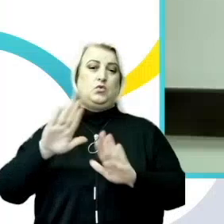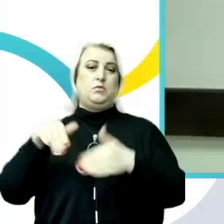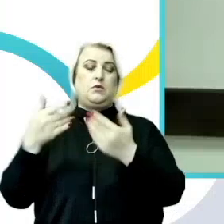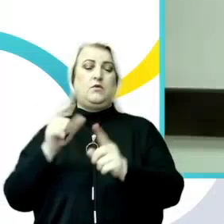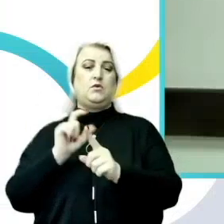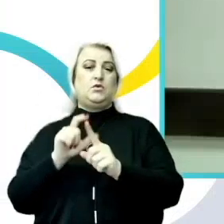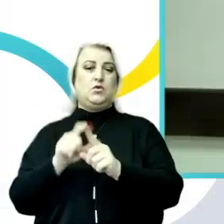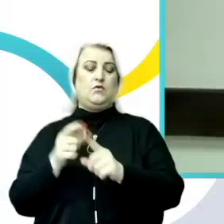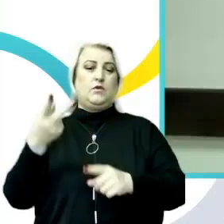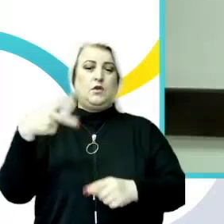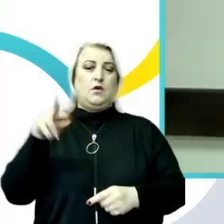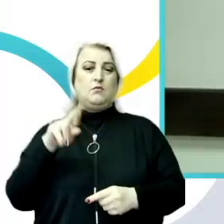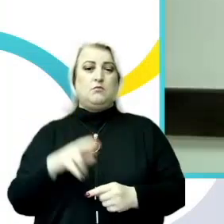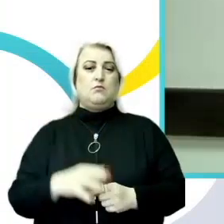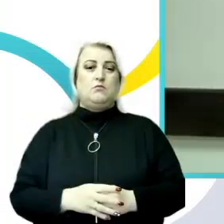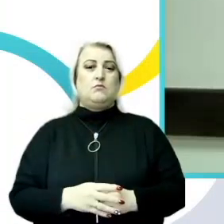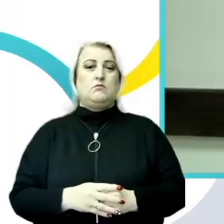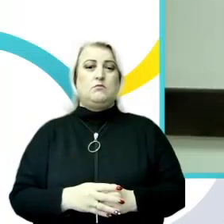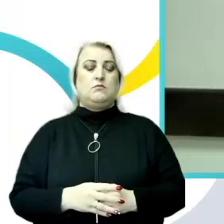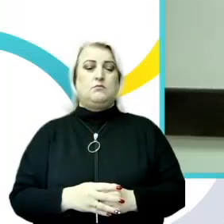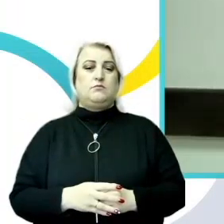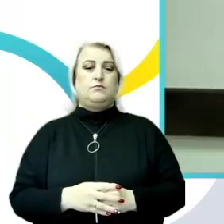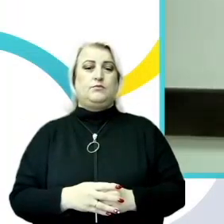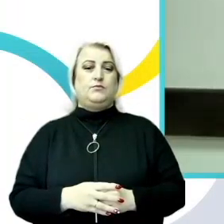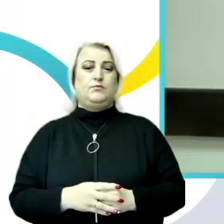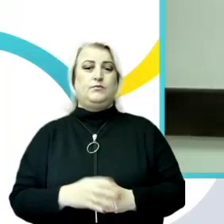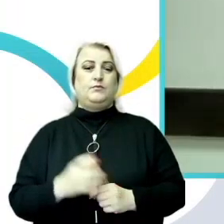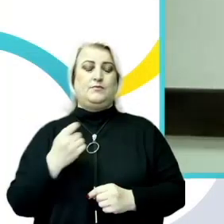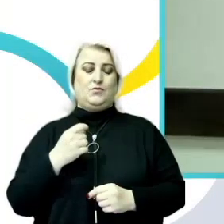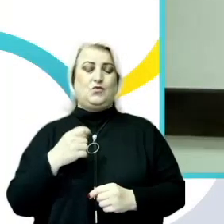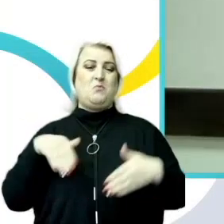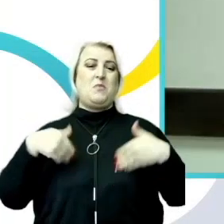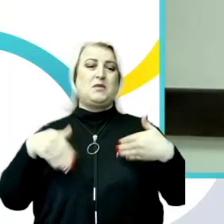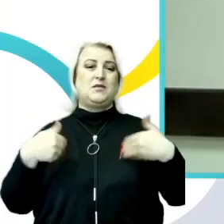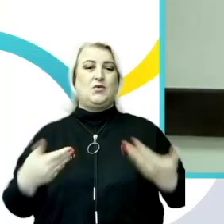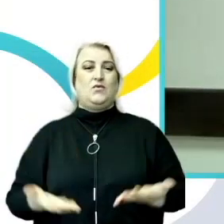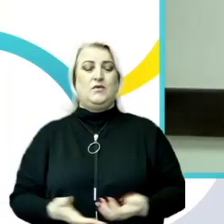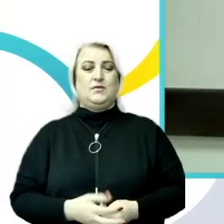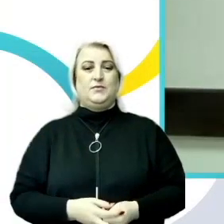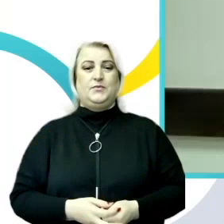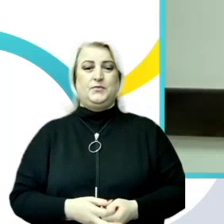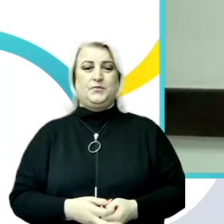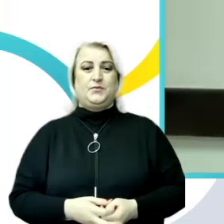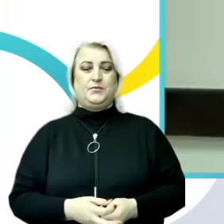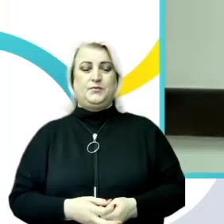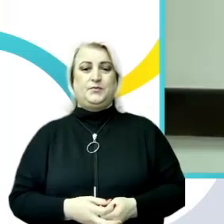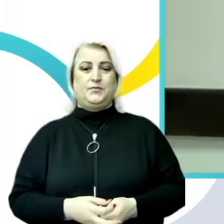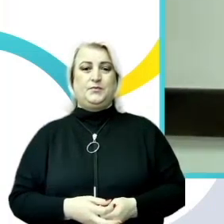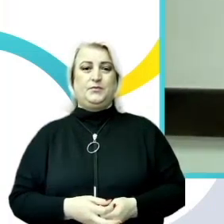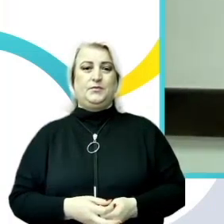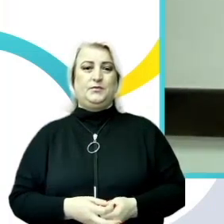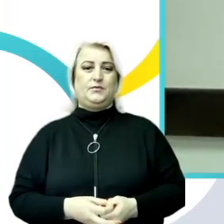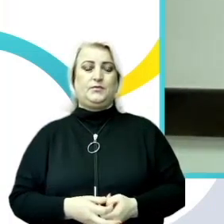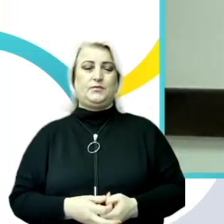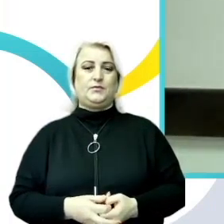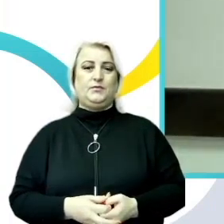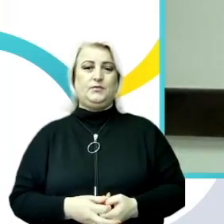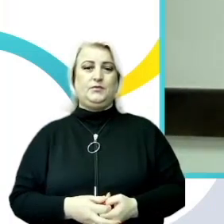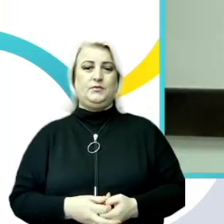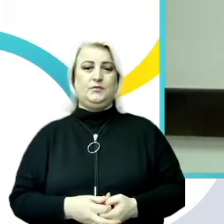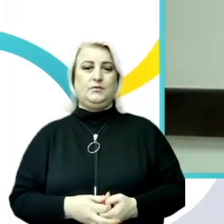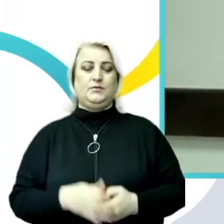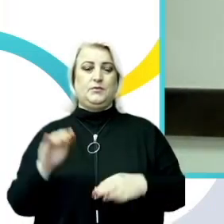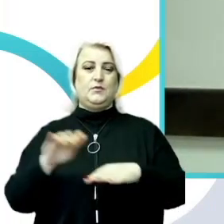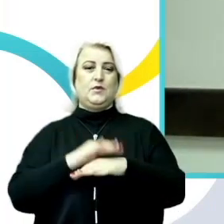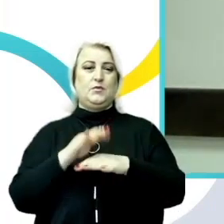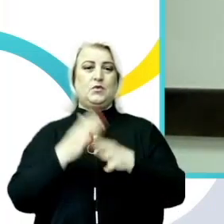a veni cu un salut la începutul acestui eveniment. Andrei, ai cuvânt. În ziua, doamnelor